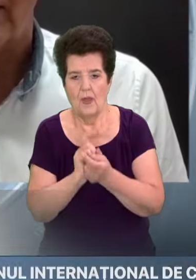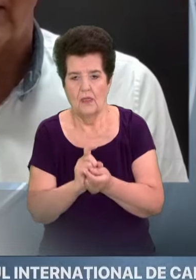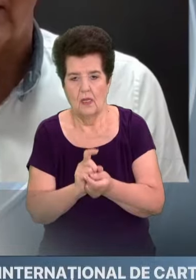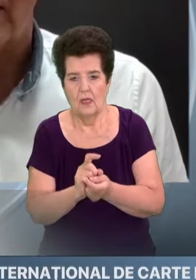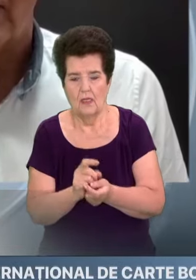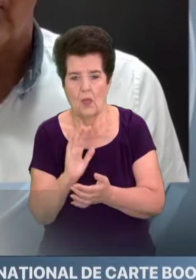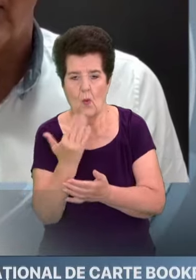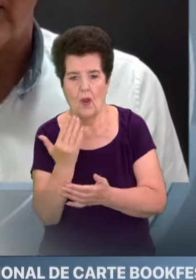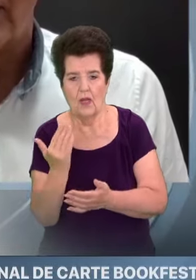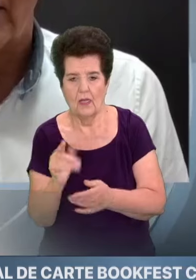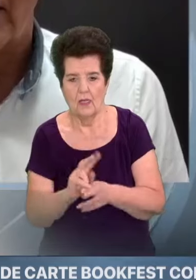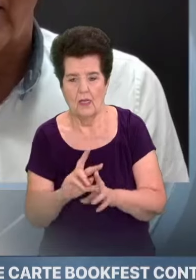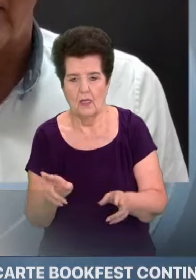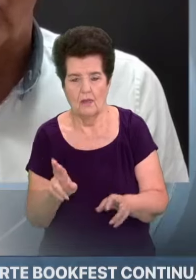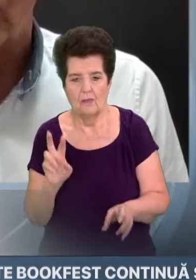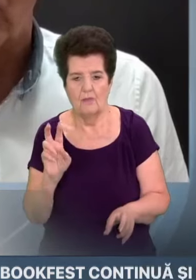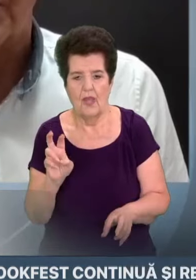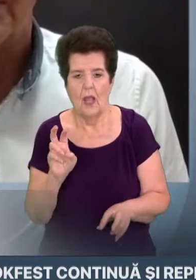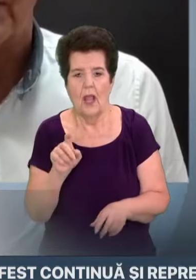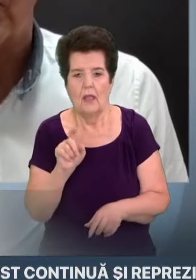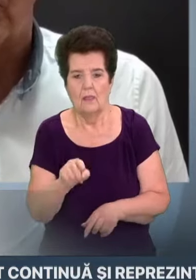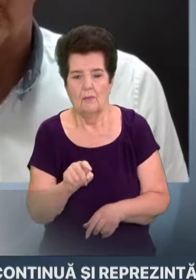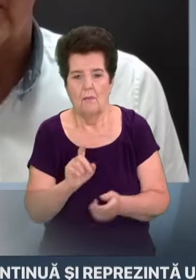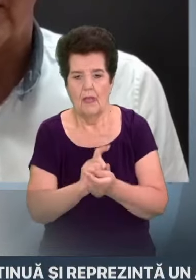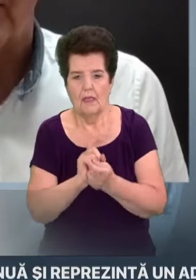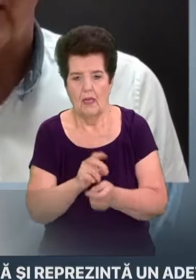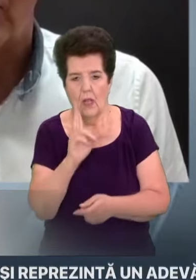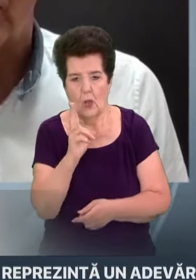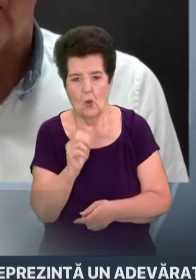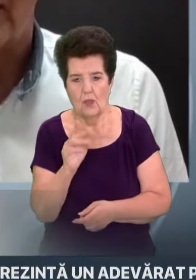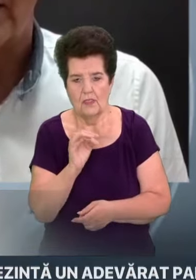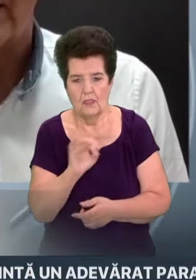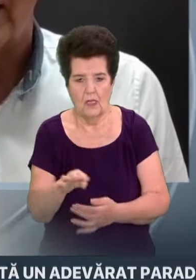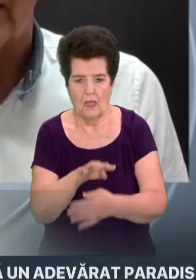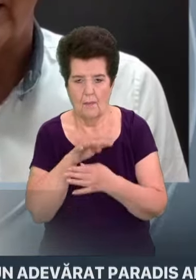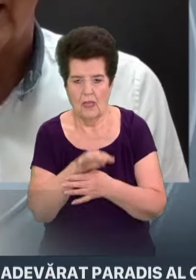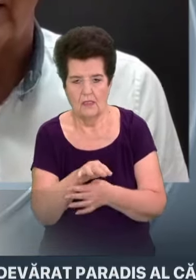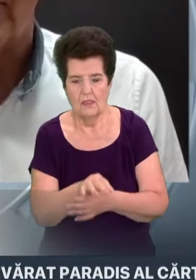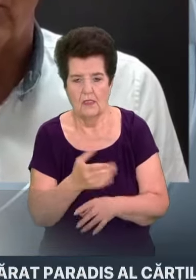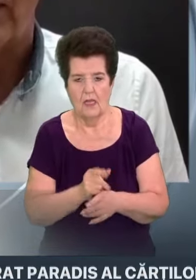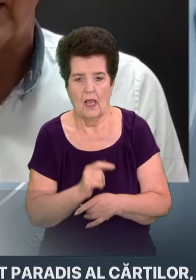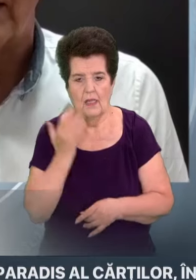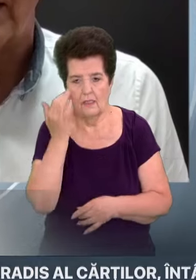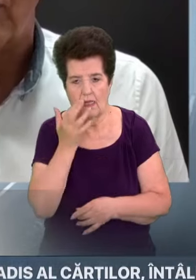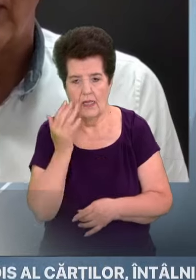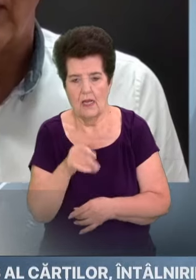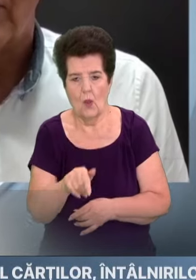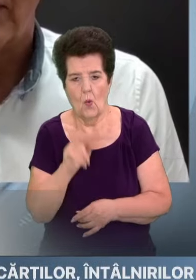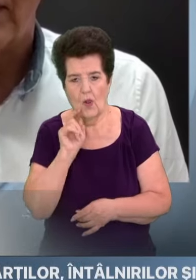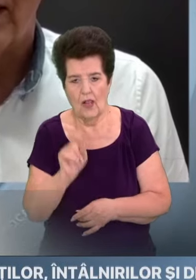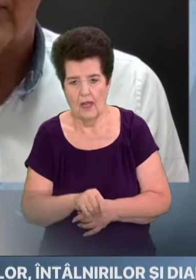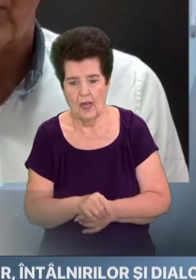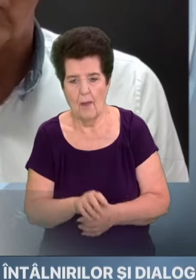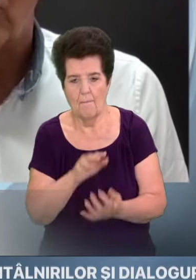oglindă. E vorba de bătălia pentru Kursk, unde ofensiva, nu? Aparține ca inițiativă ucrainienilor.